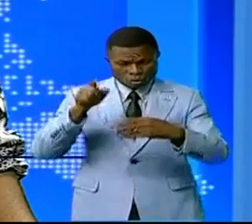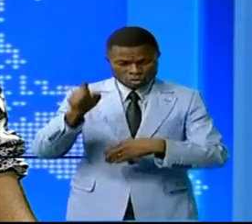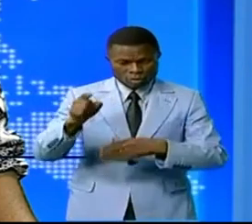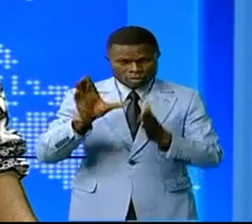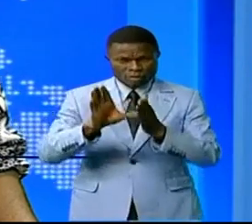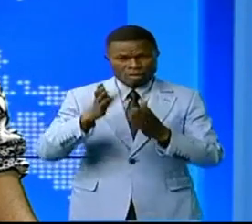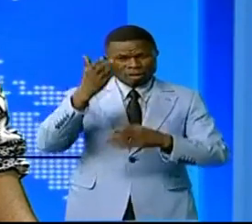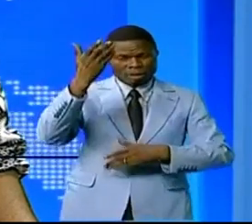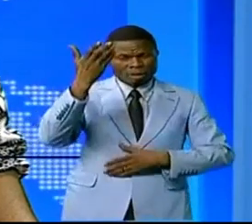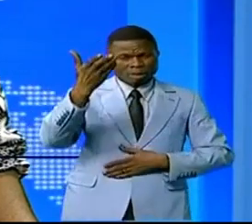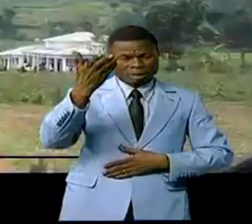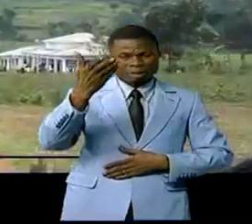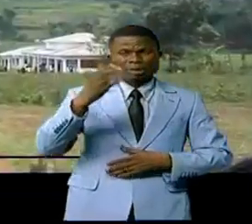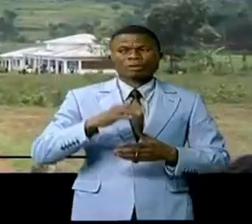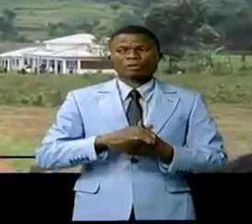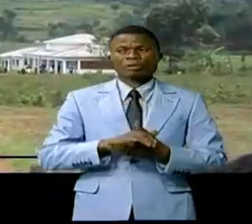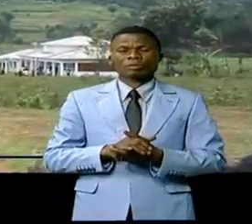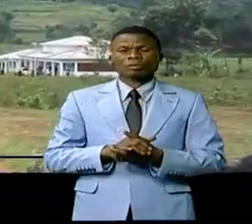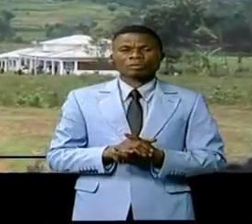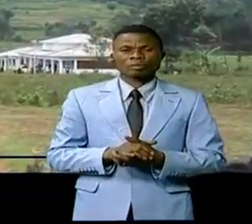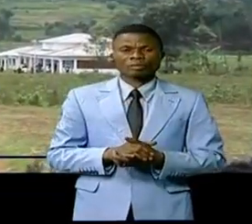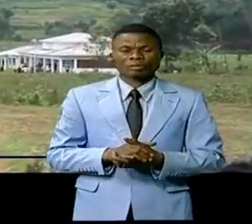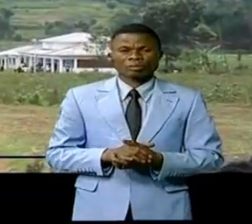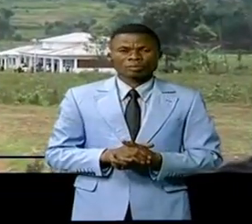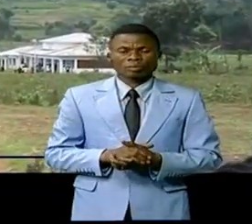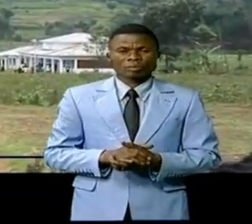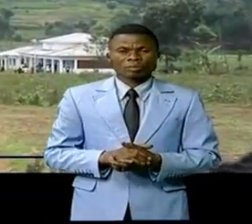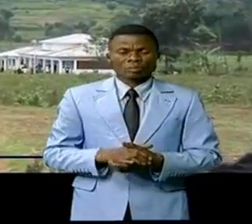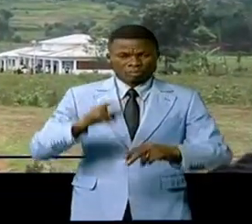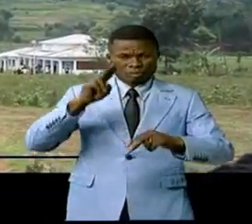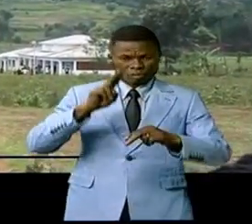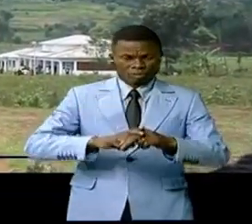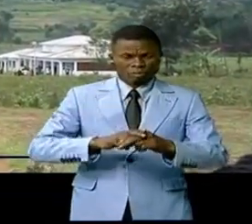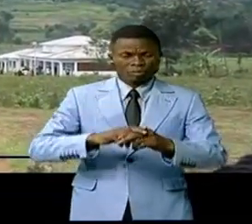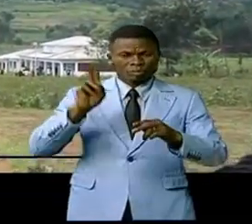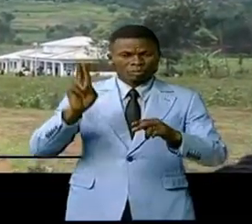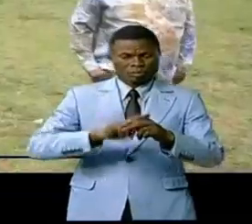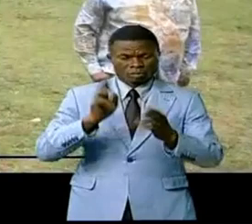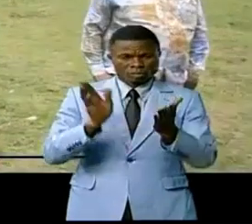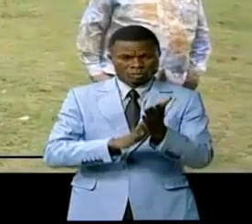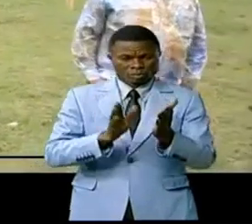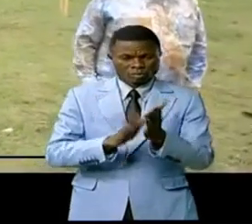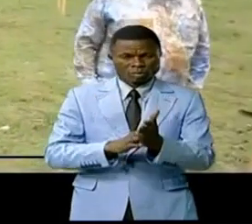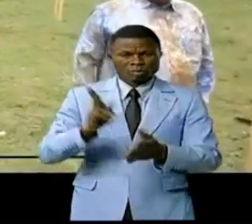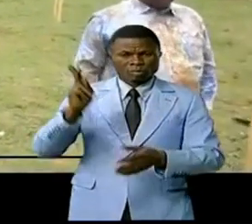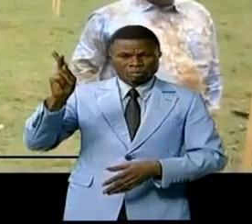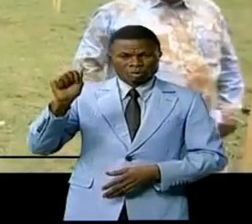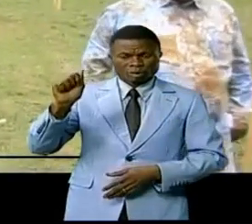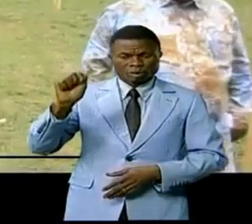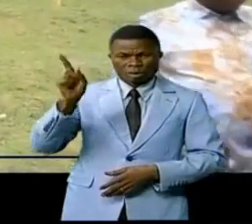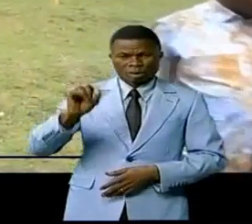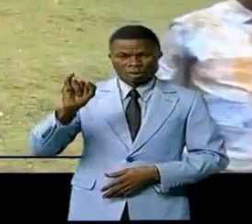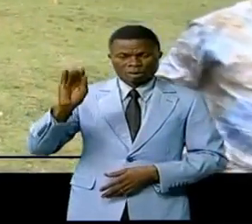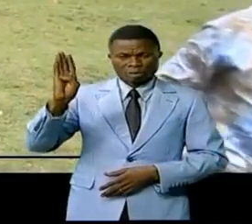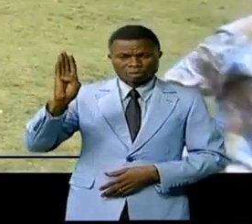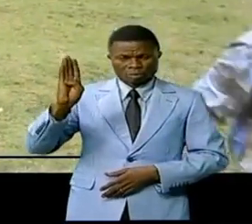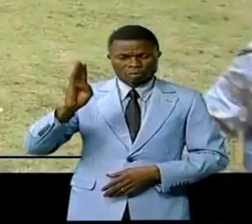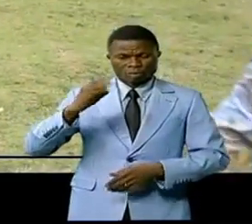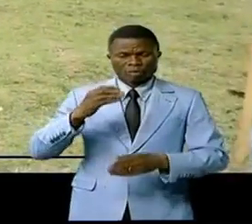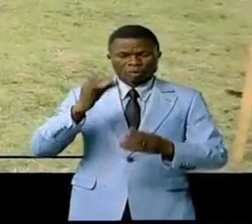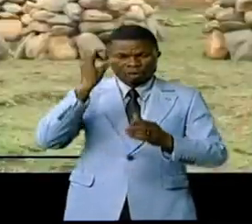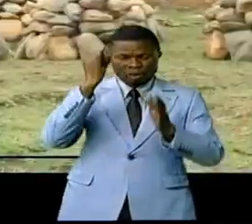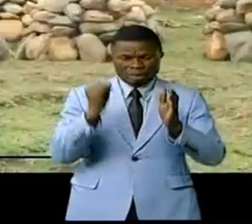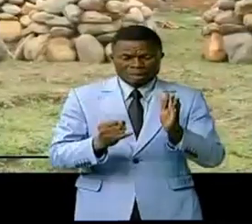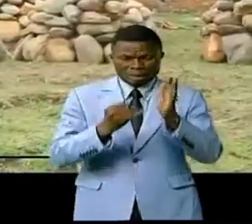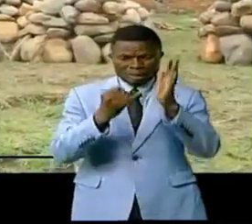Reportage. L'infrastructure qui abritant l'école d'application de l'ISP Kazibas s'est recomposée au départ de six salles de